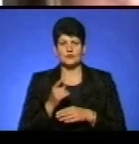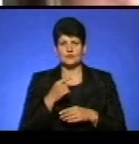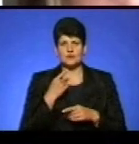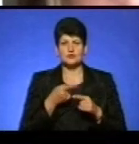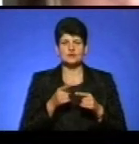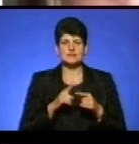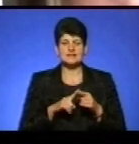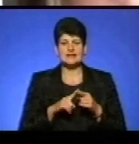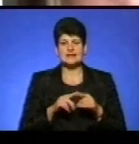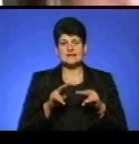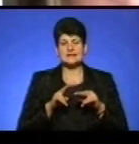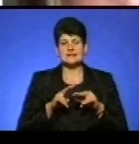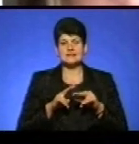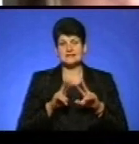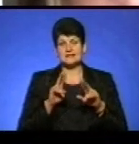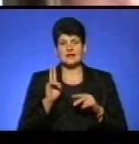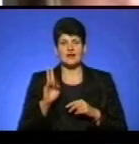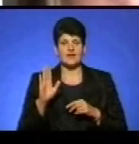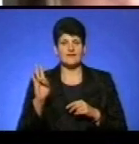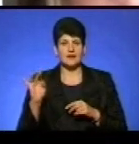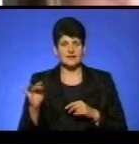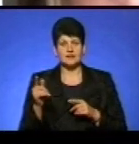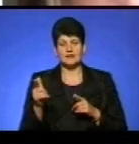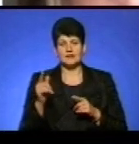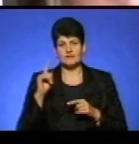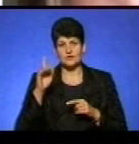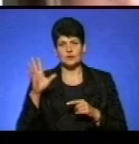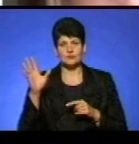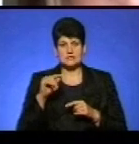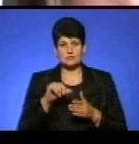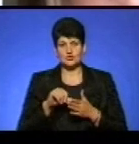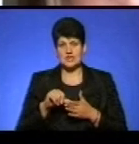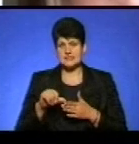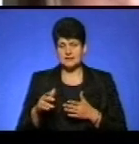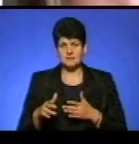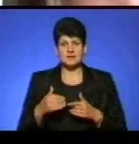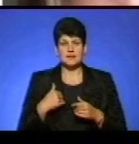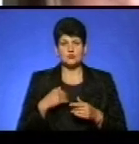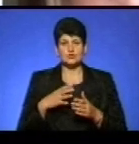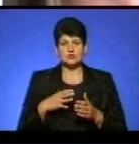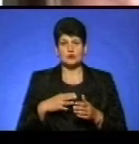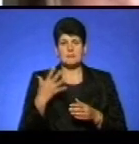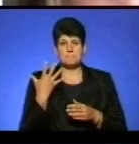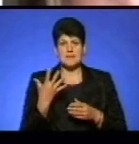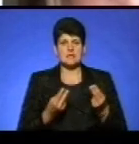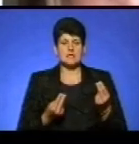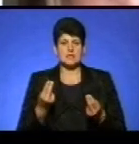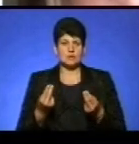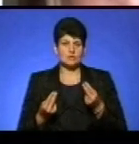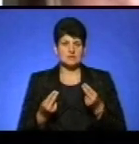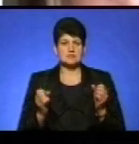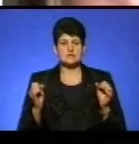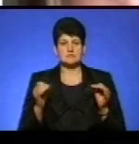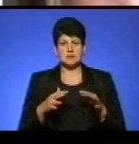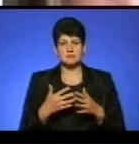зірки КВН, які відомі усім учасникам. І відповідно сьогодні нас очікує п'ять ігор. Зібралися